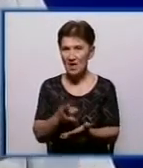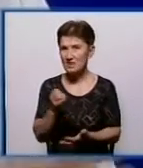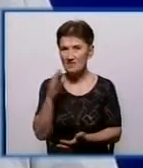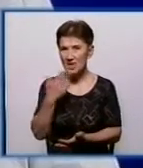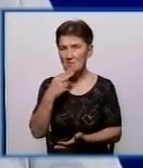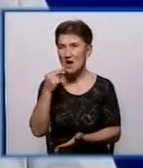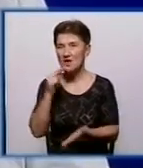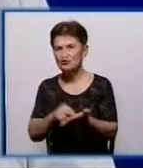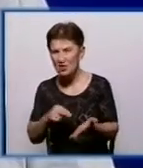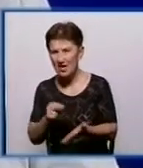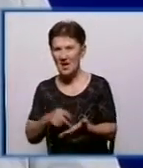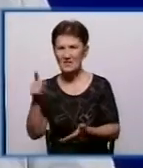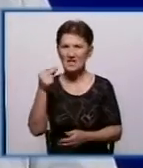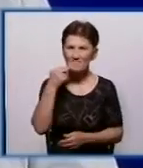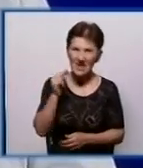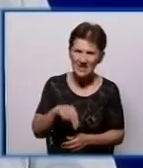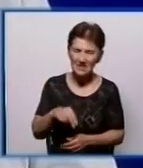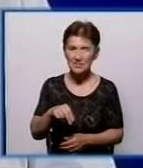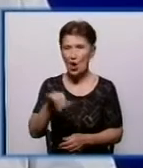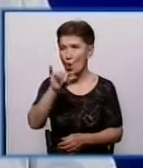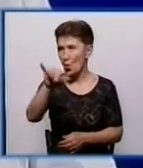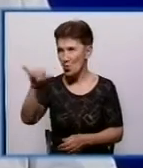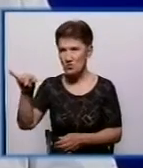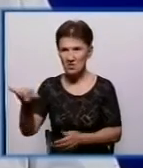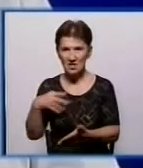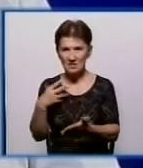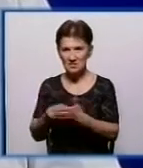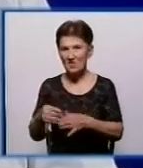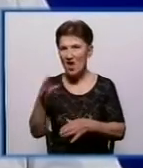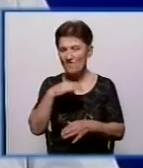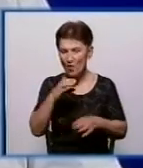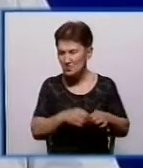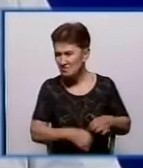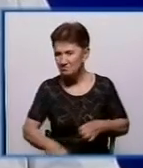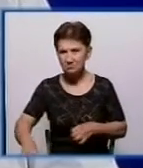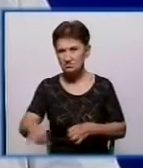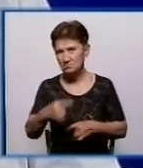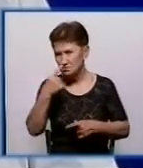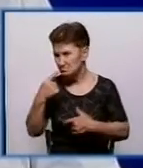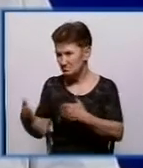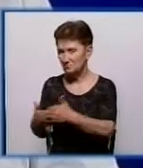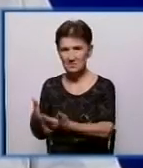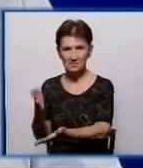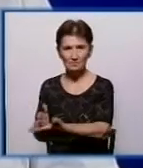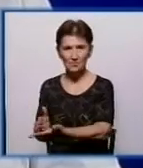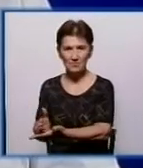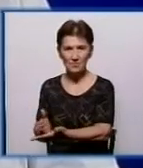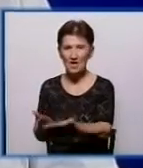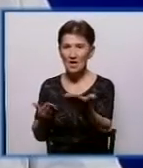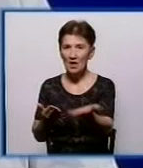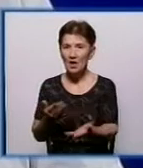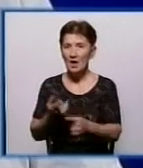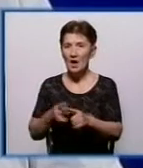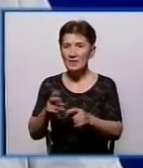Вінницю, інші населені пункти, у них водозабір і водоочистка прямо під містом знаходиться. Це складова на